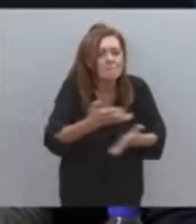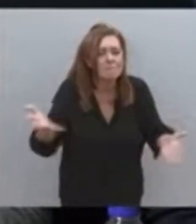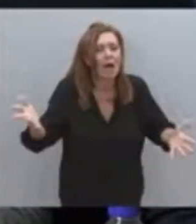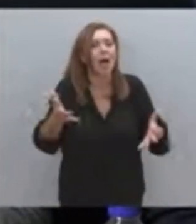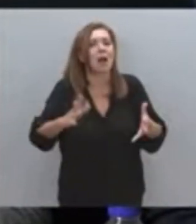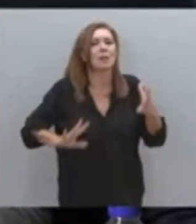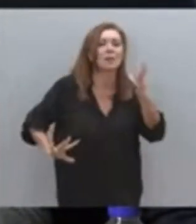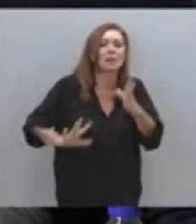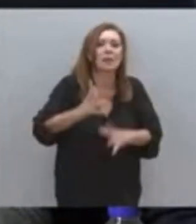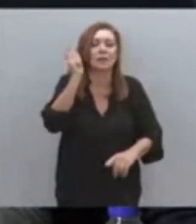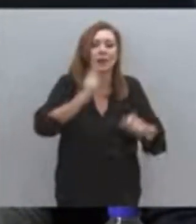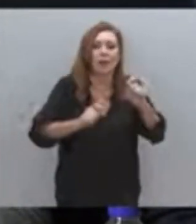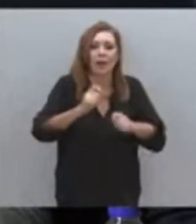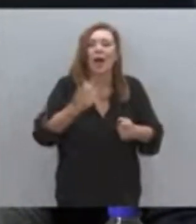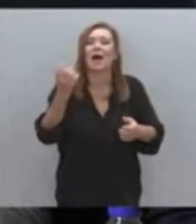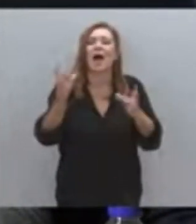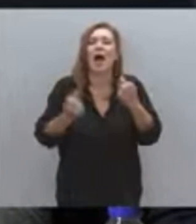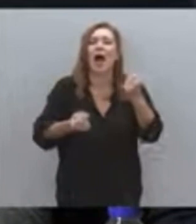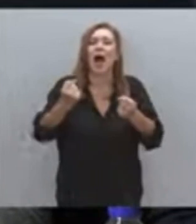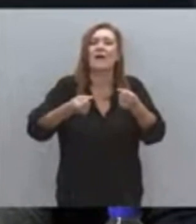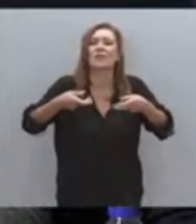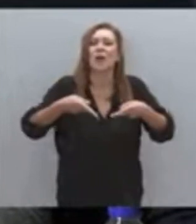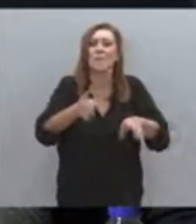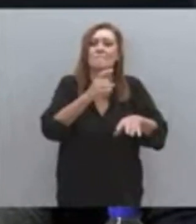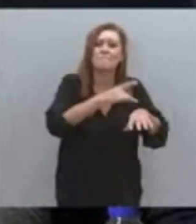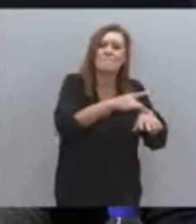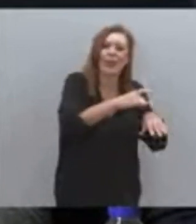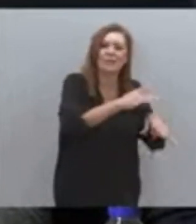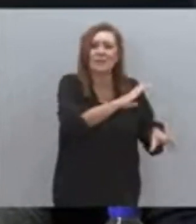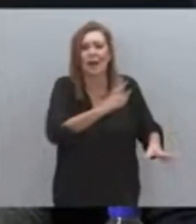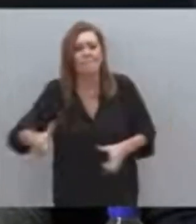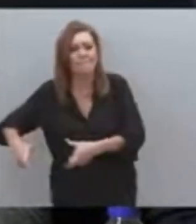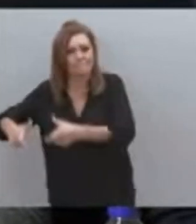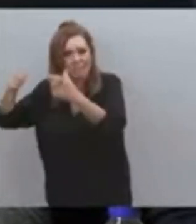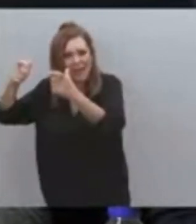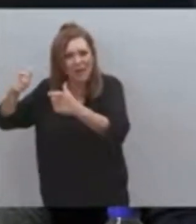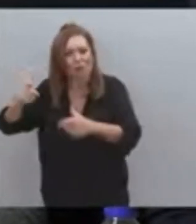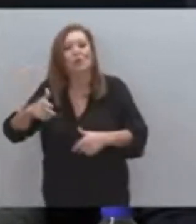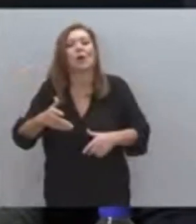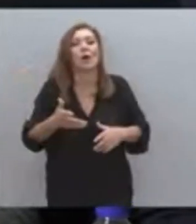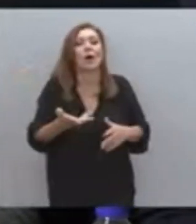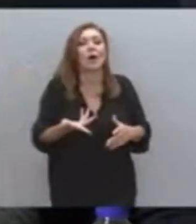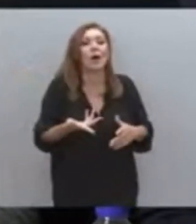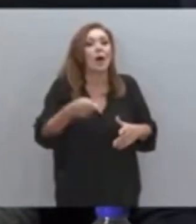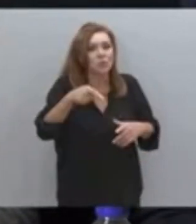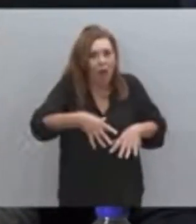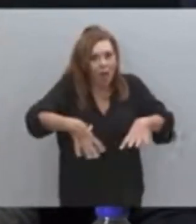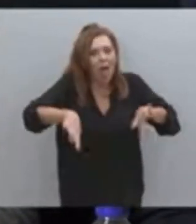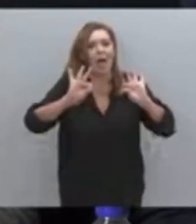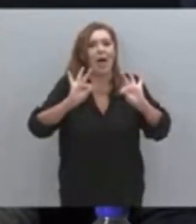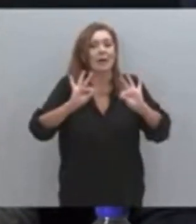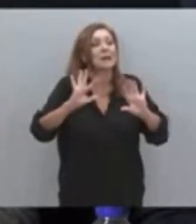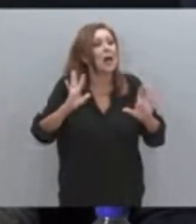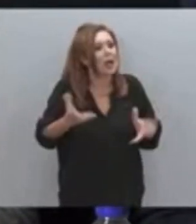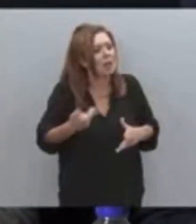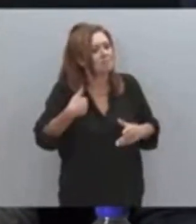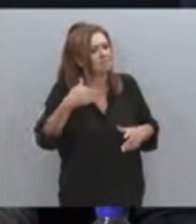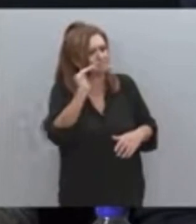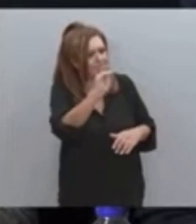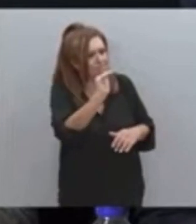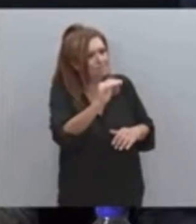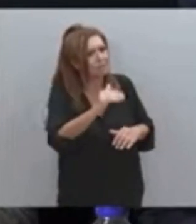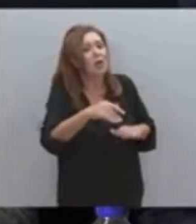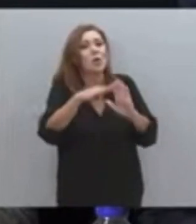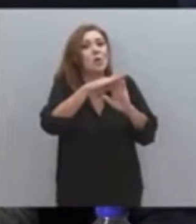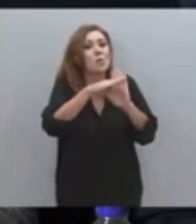και φυσικά αναφέρομαι στον αυτοκινητόδρομο της Πατρών Πύργου. Το ερώτημα πλέον είναι αν θα τηρηθούν τα χρονοδιαγράμματα και αν θα ολοκληρωθεί